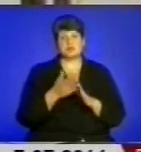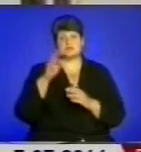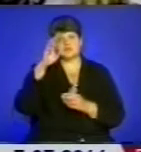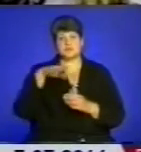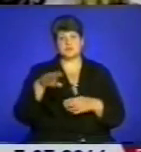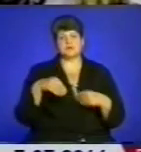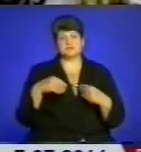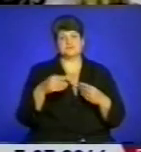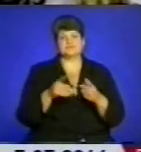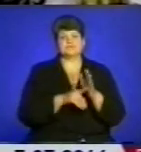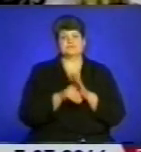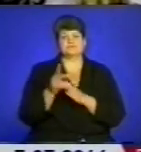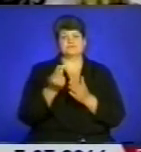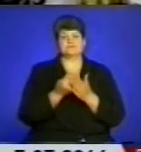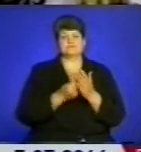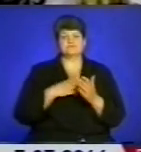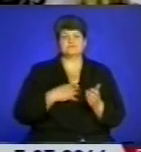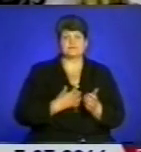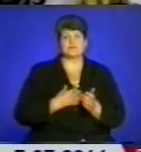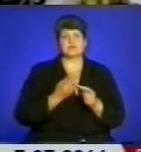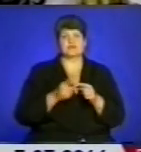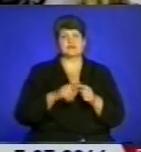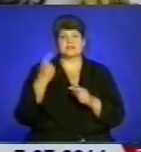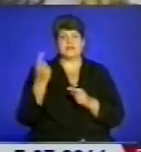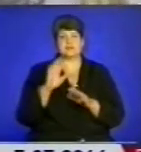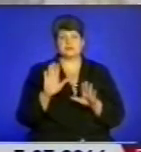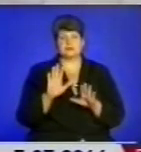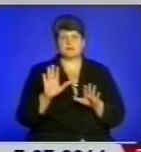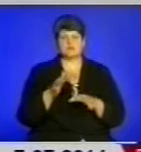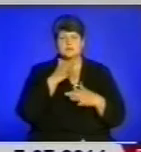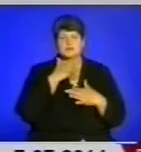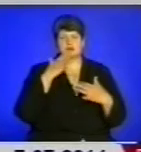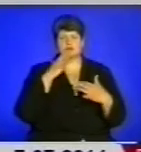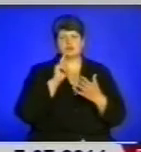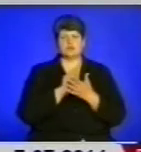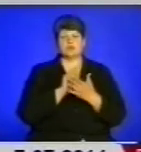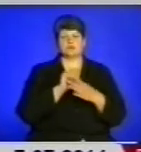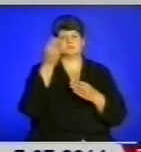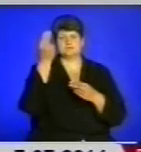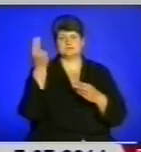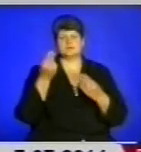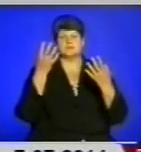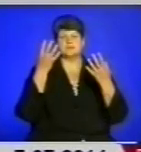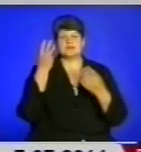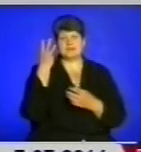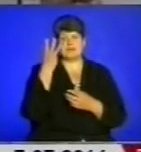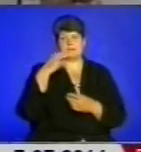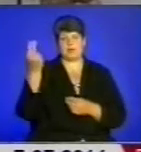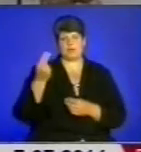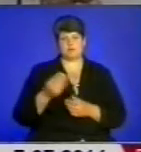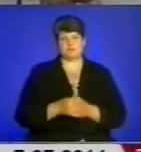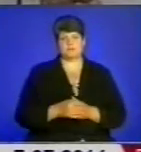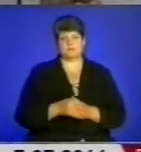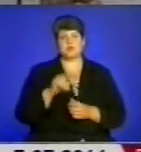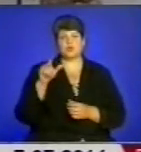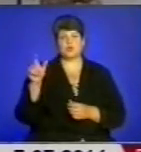картин. Це не єдине патріотичне графіті, яке буде у місті. Художники мають нанести на стіни будинки ще, як мінімум, три малюнки. Не всі люди